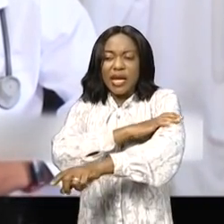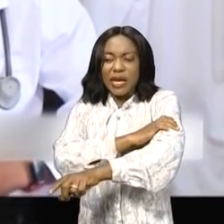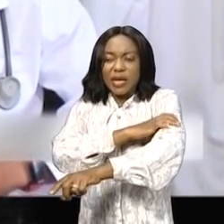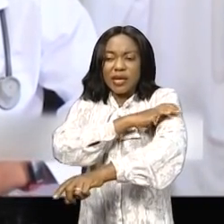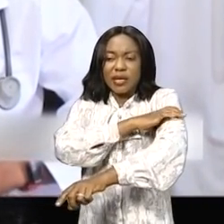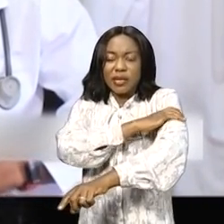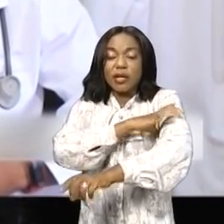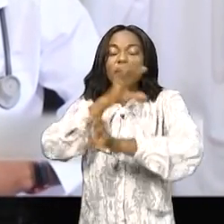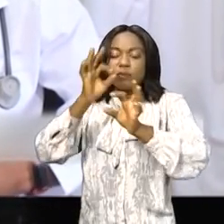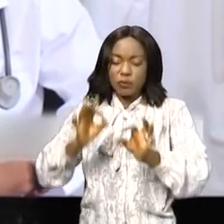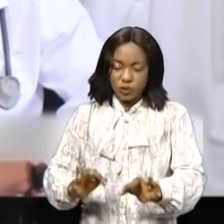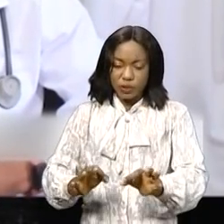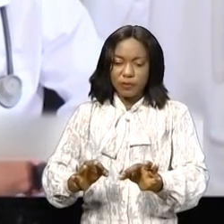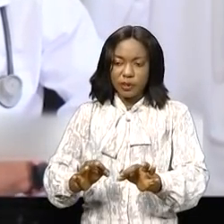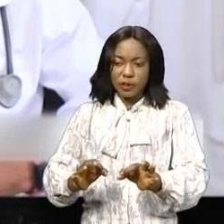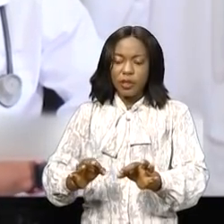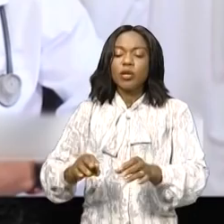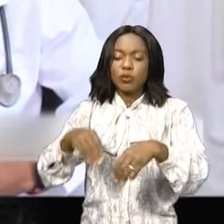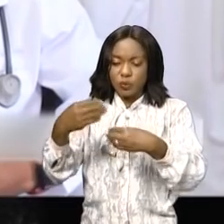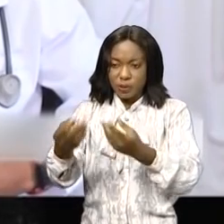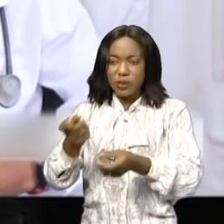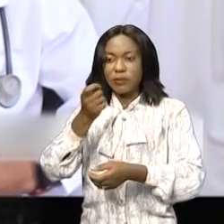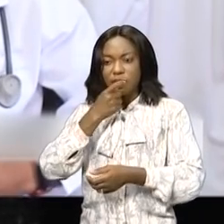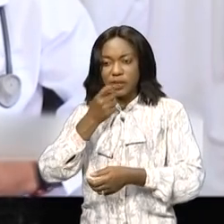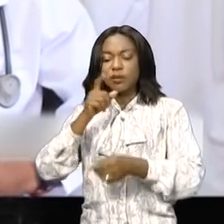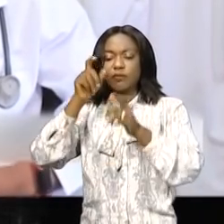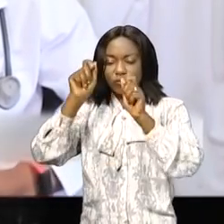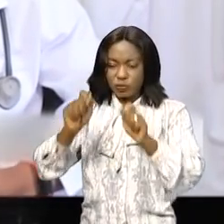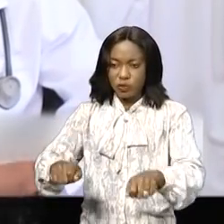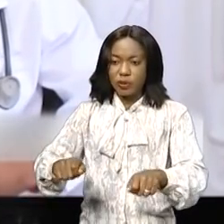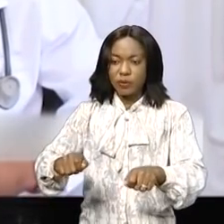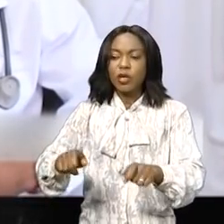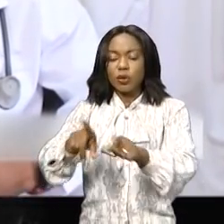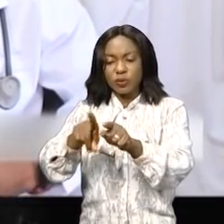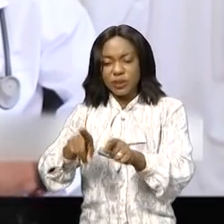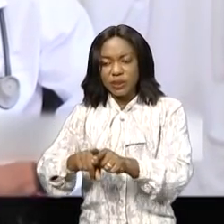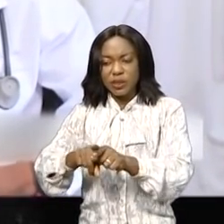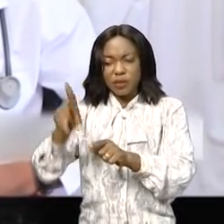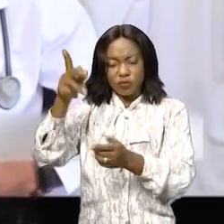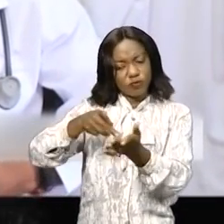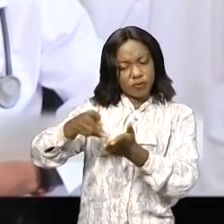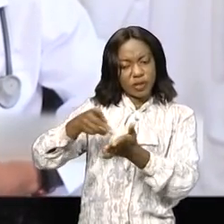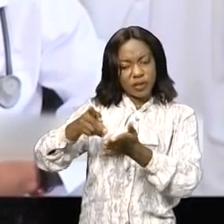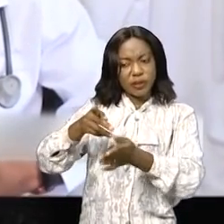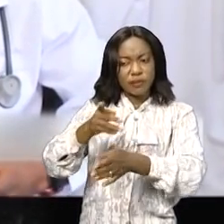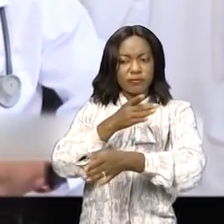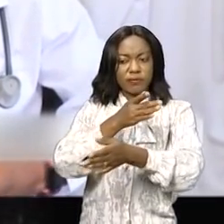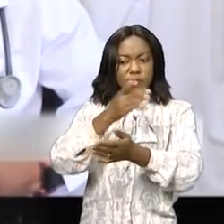électrocardiogramme ou une épographie cardiaque il y a un tarif qui est réduit pour ces examens